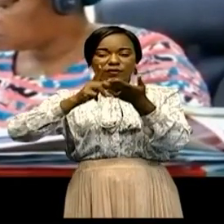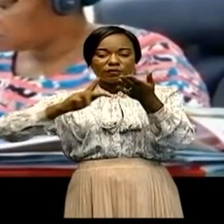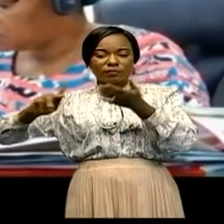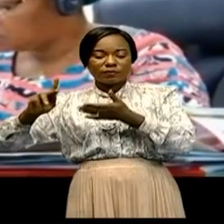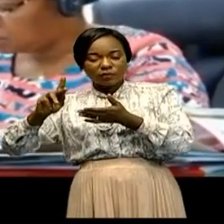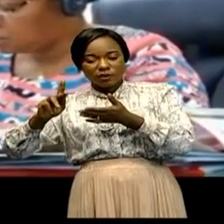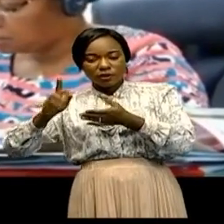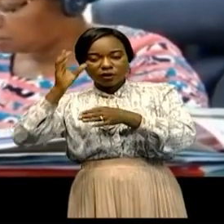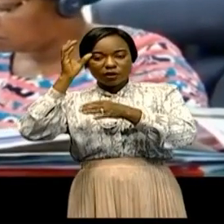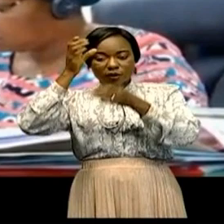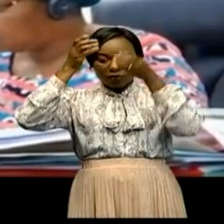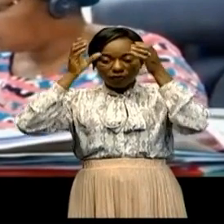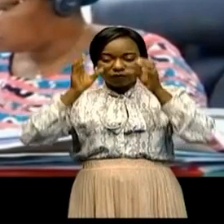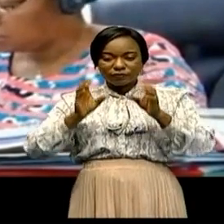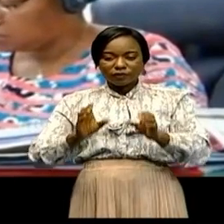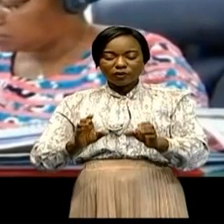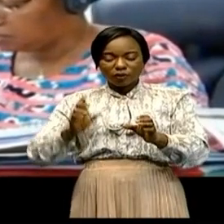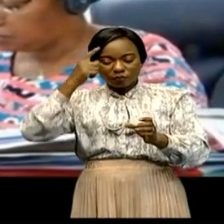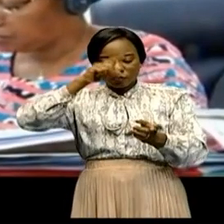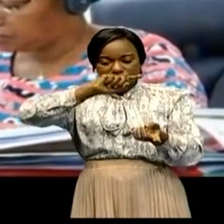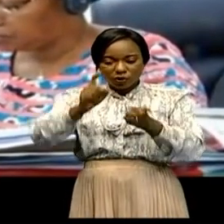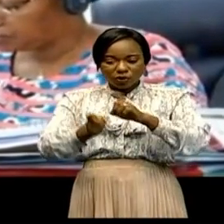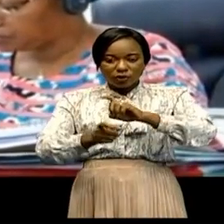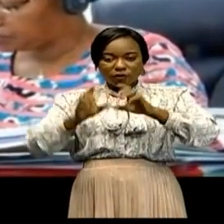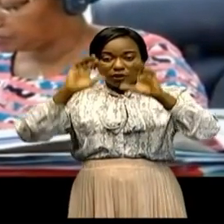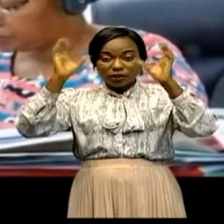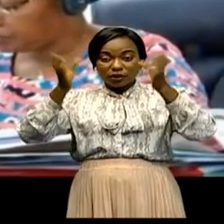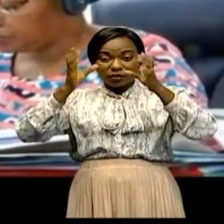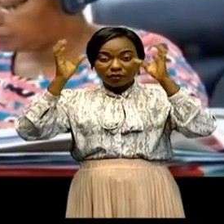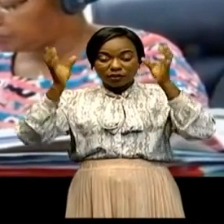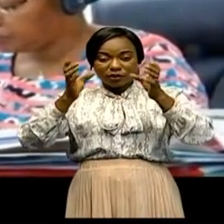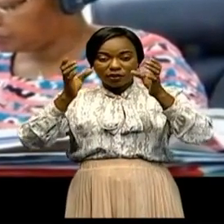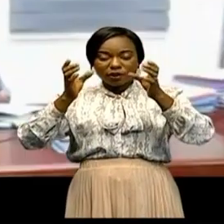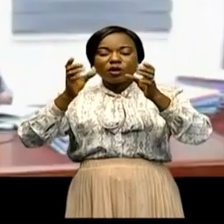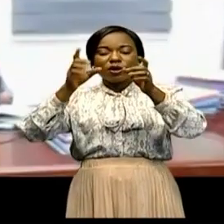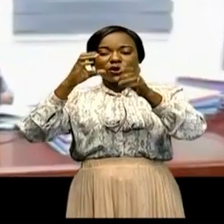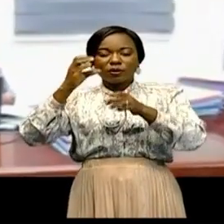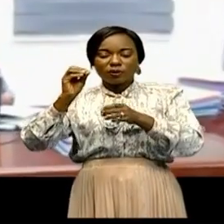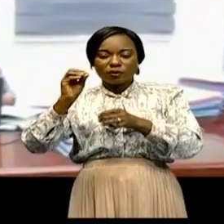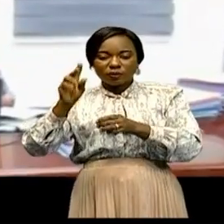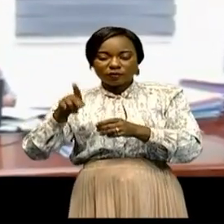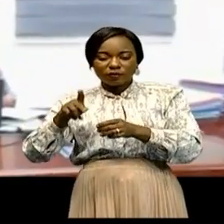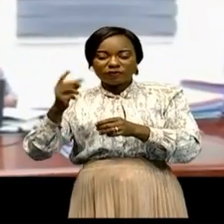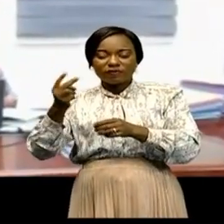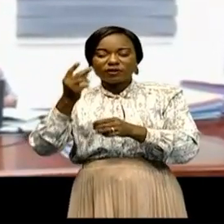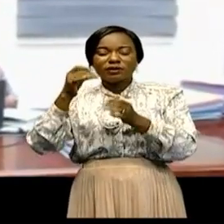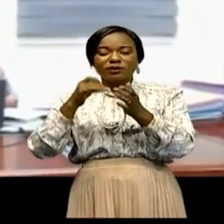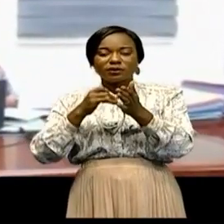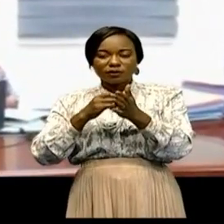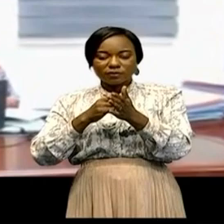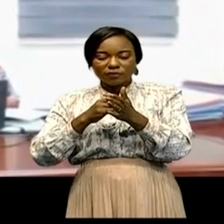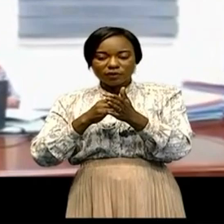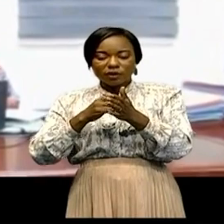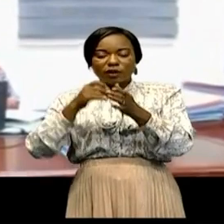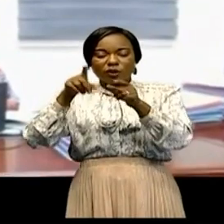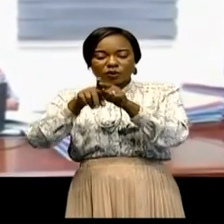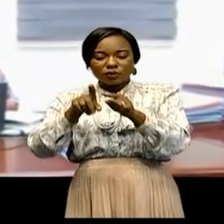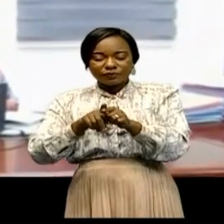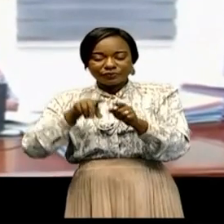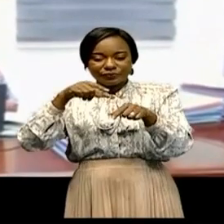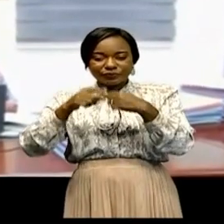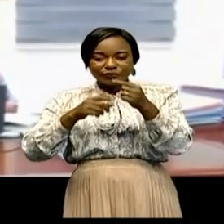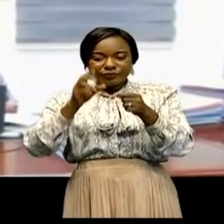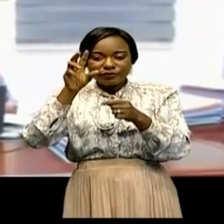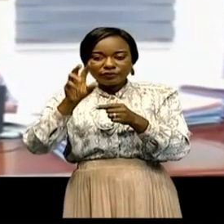de Nations Unies sur le changement climatique COP26 tenue à Glasgow en Grande-Bretagne du 31 octobre au